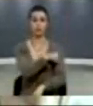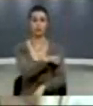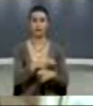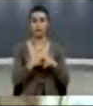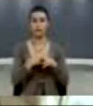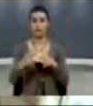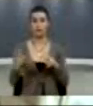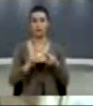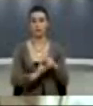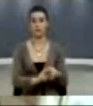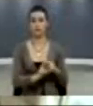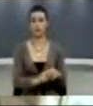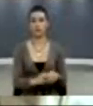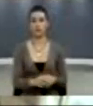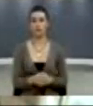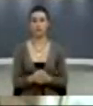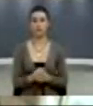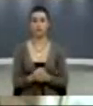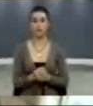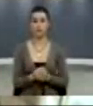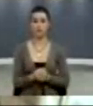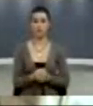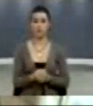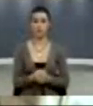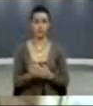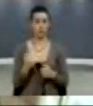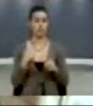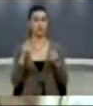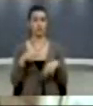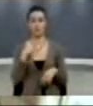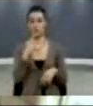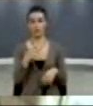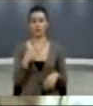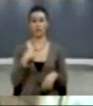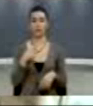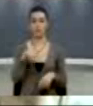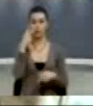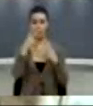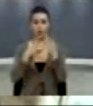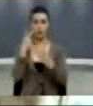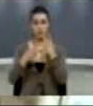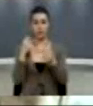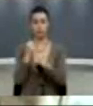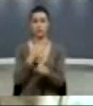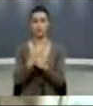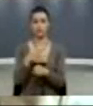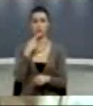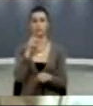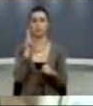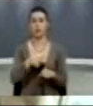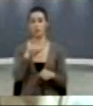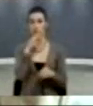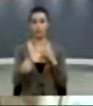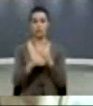reshtë. Mu më ka gëzu fakti që komisioni është zotu për me shtu